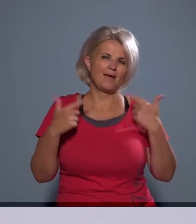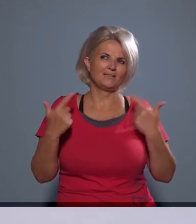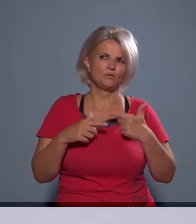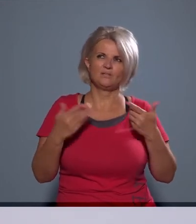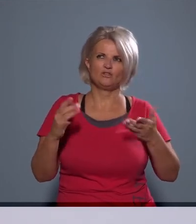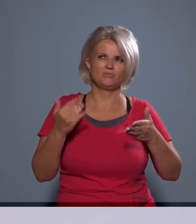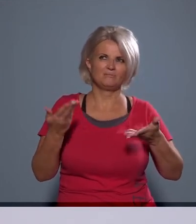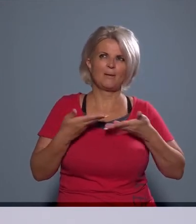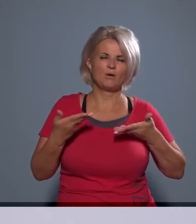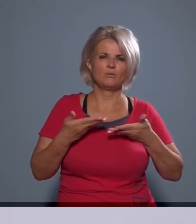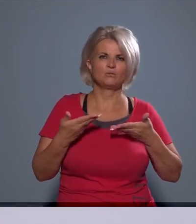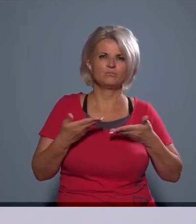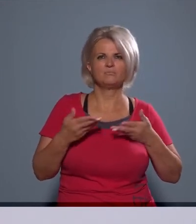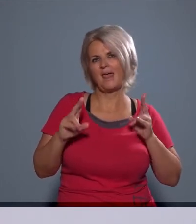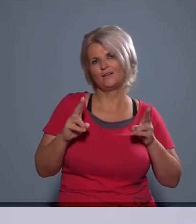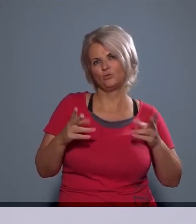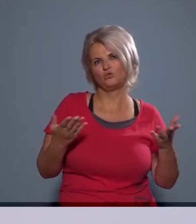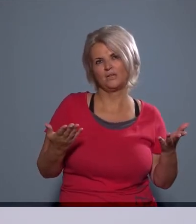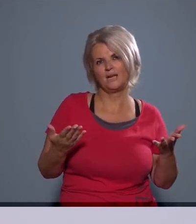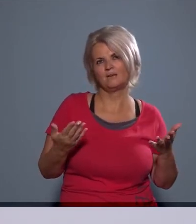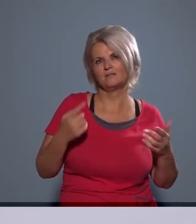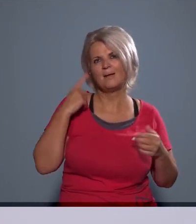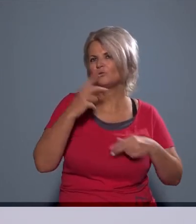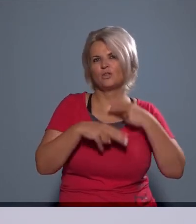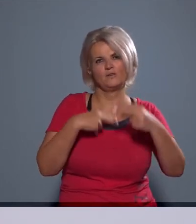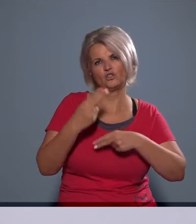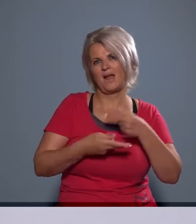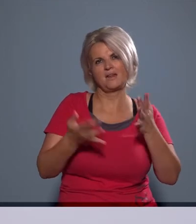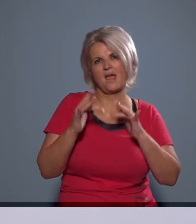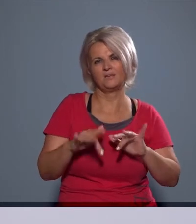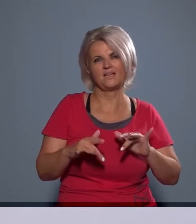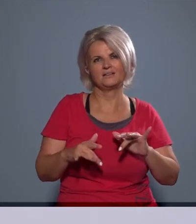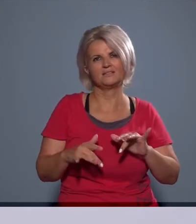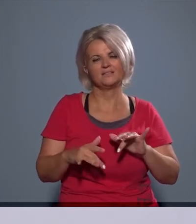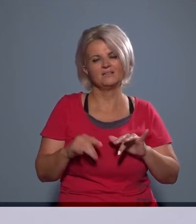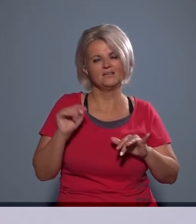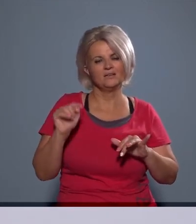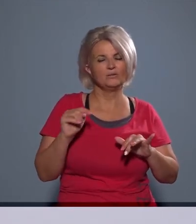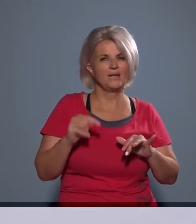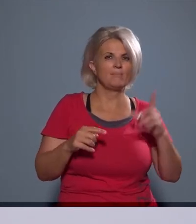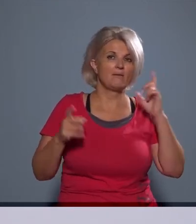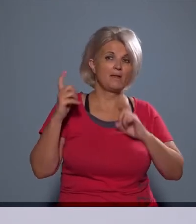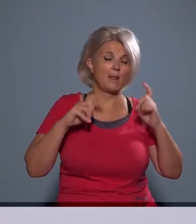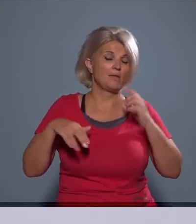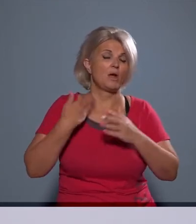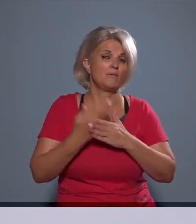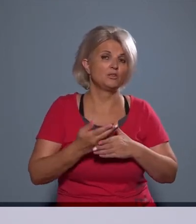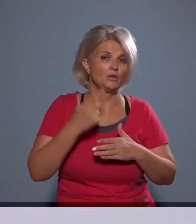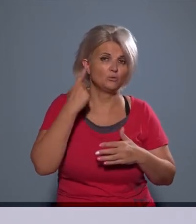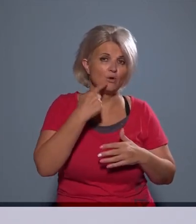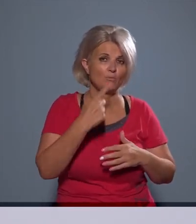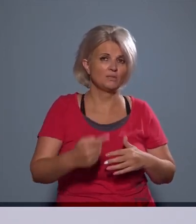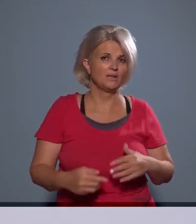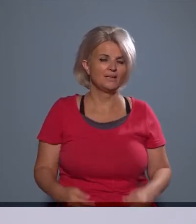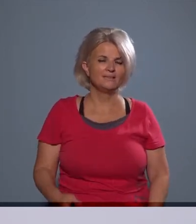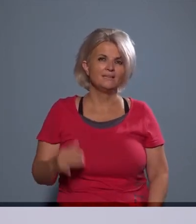volt lehetősége érdemben vizsgálni ezeket a helyzeteket, hogy ebben akár álláspontot vagy javaslatot tudjon megfogalmazni. Itt